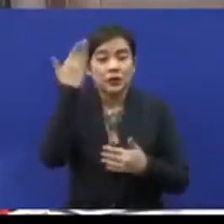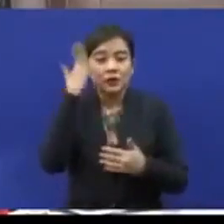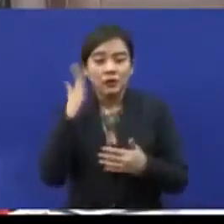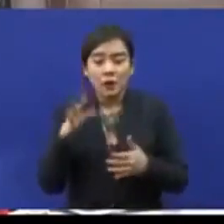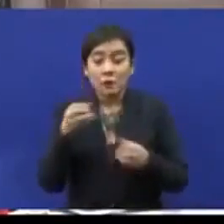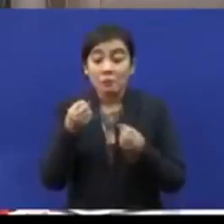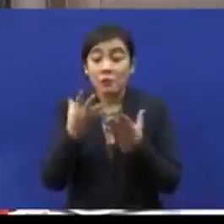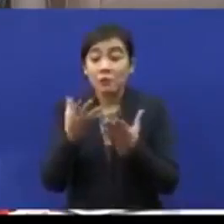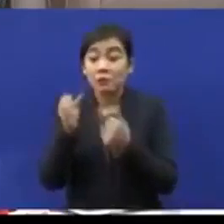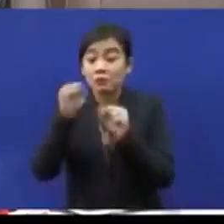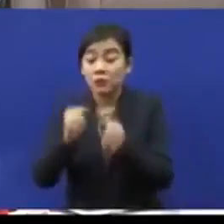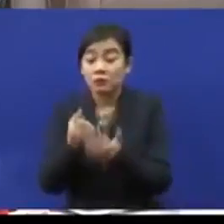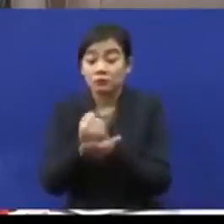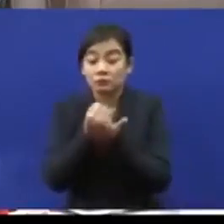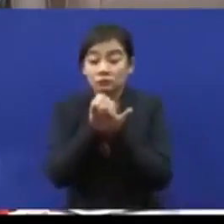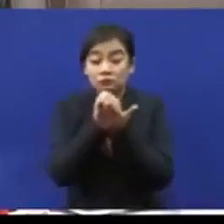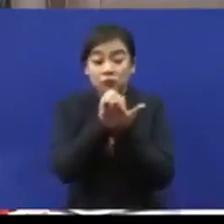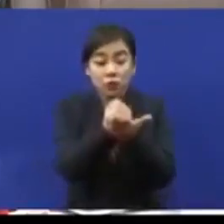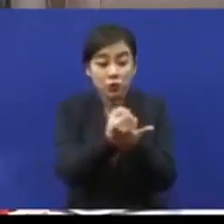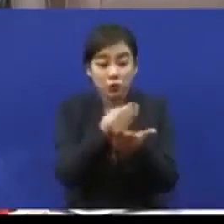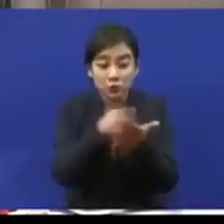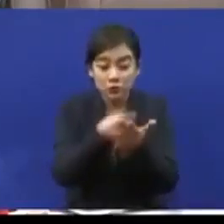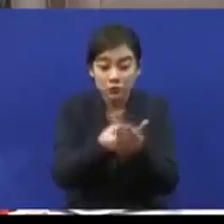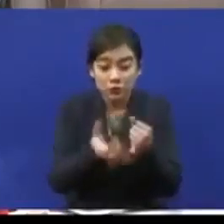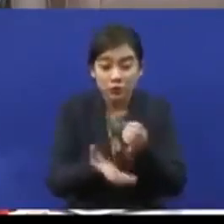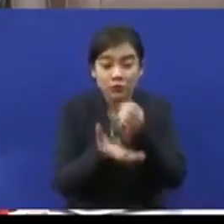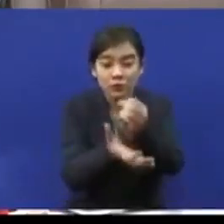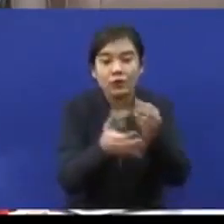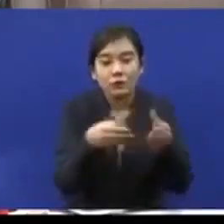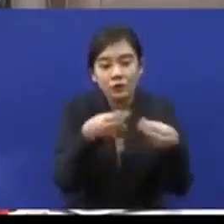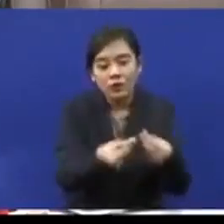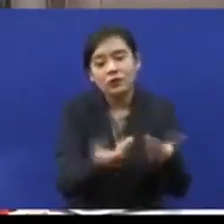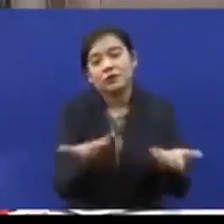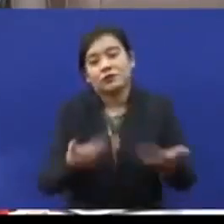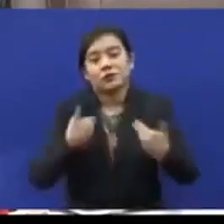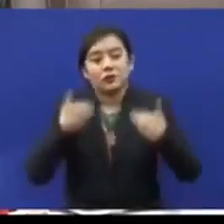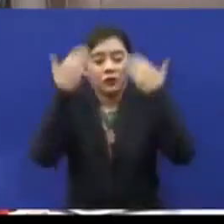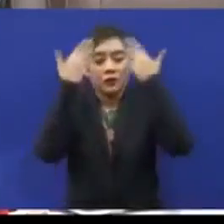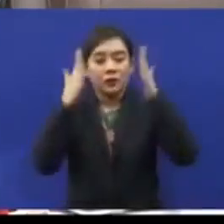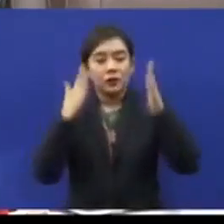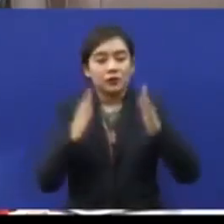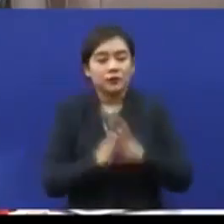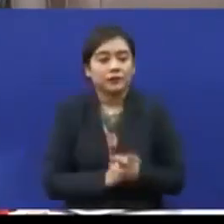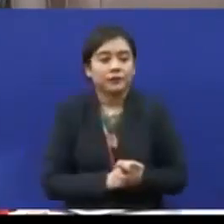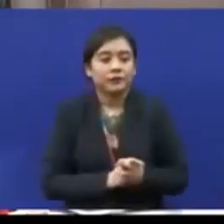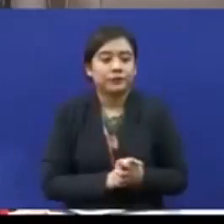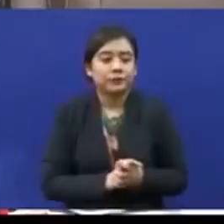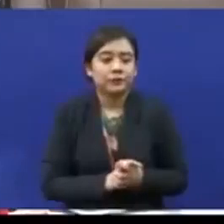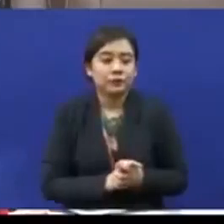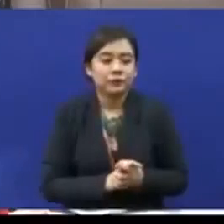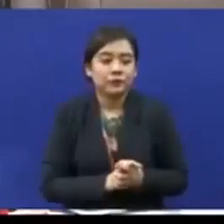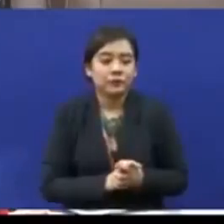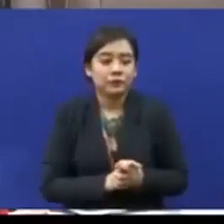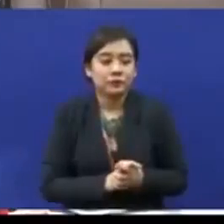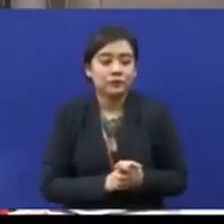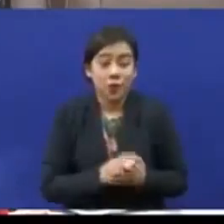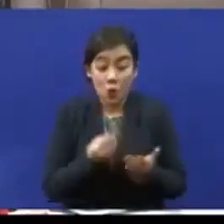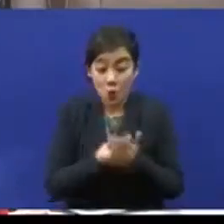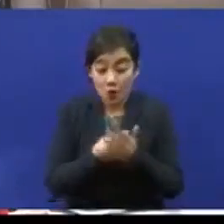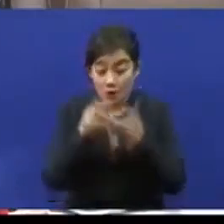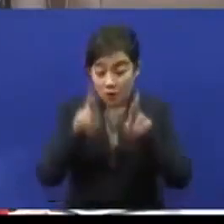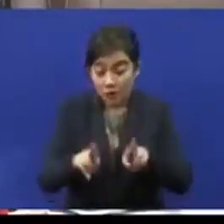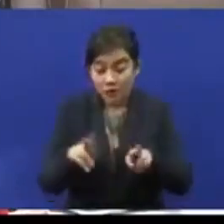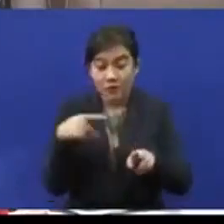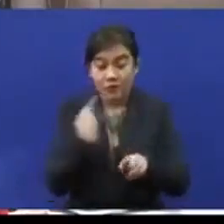yang kita boleh bagi untuk memaksimumkan return on investment ROI untuk wang rakyat. Yang wang rakyat yang kita belanja